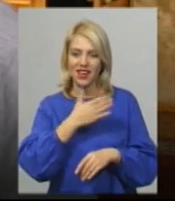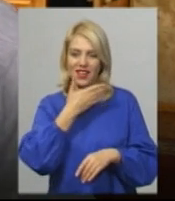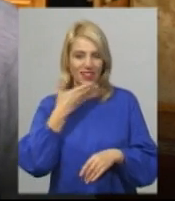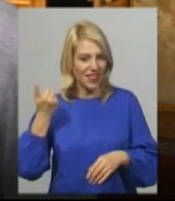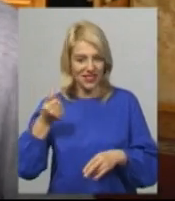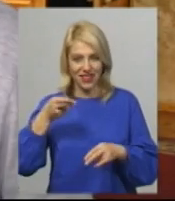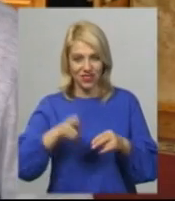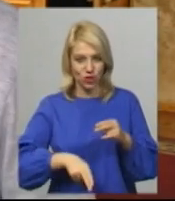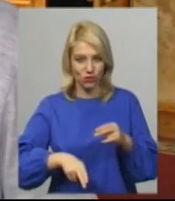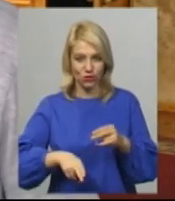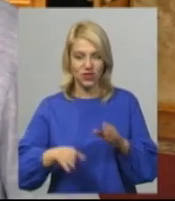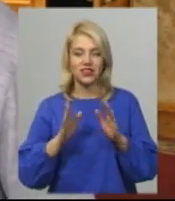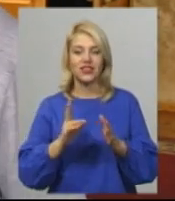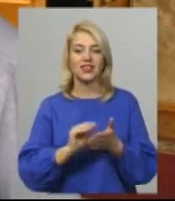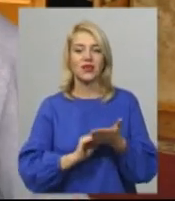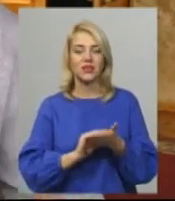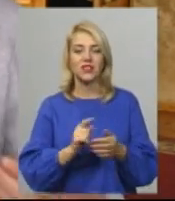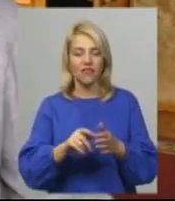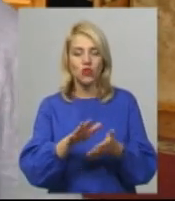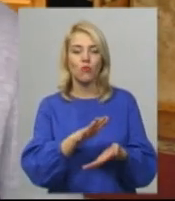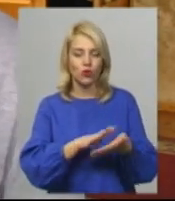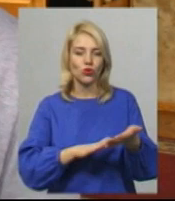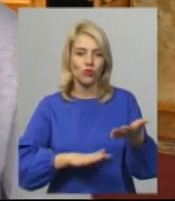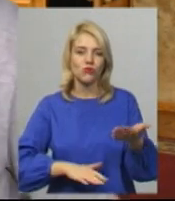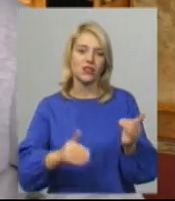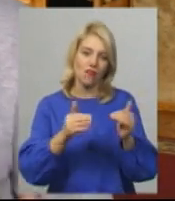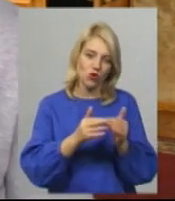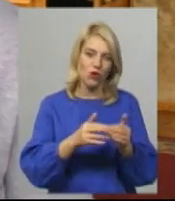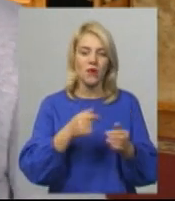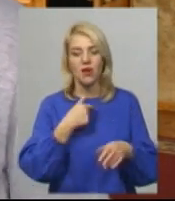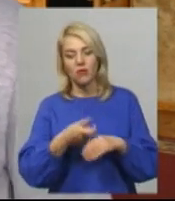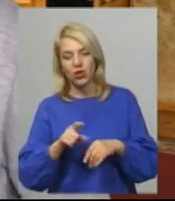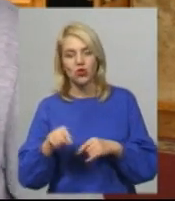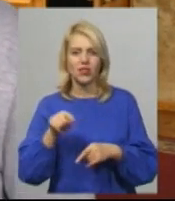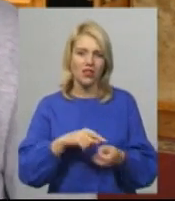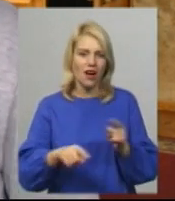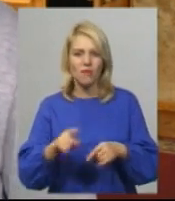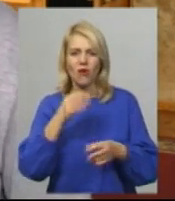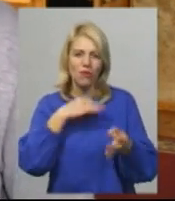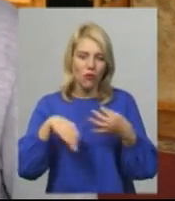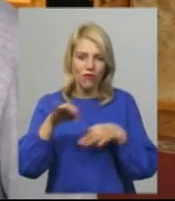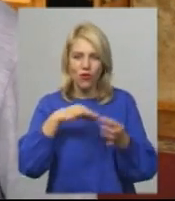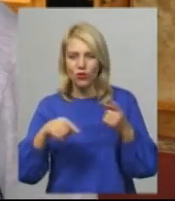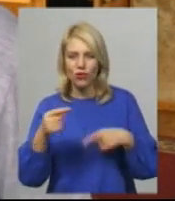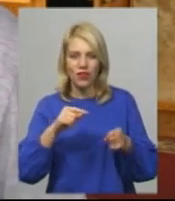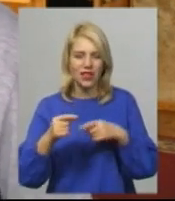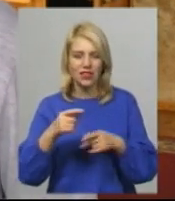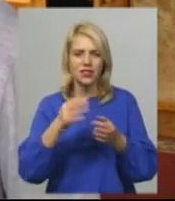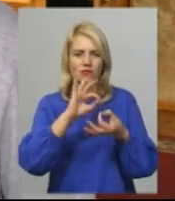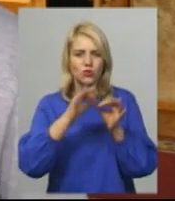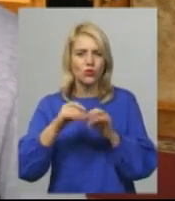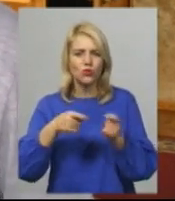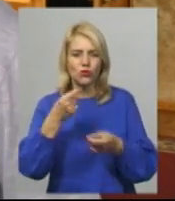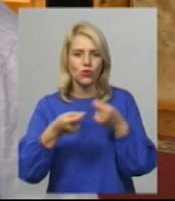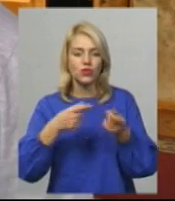не закінчувався тільки на репетиції. Він продовжувався далі вдома, ми дуже там обговорювали скрупульозно